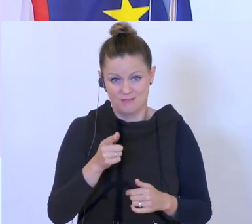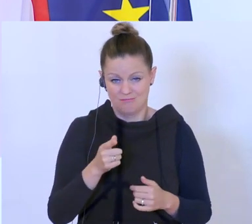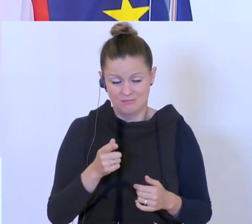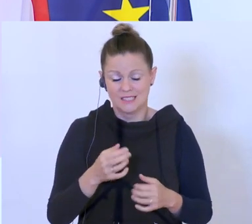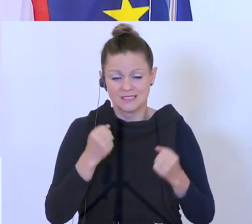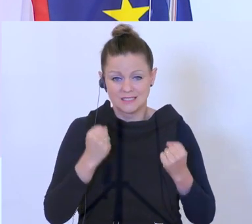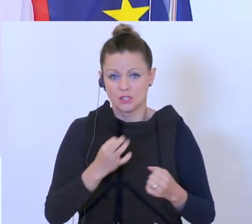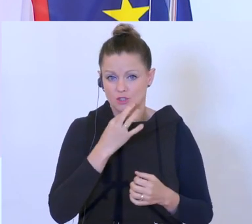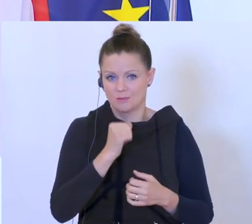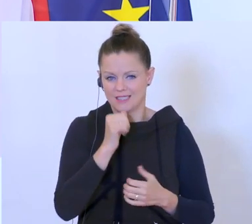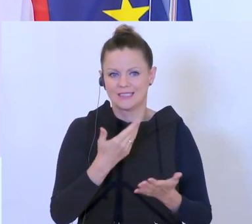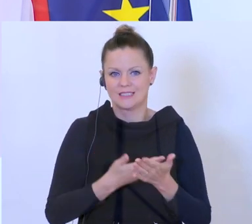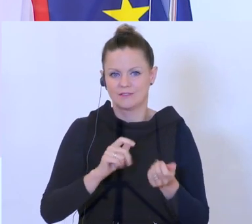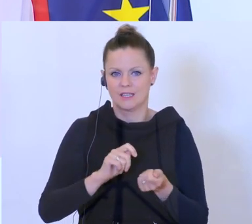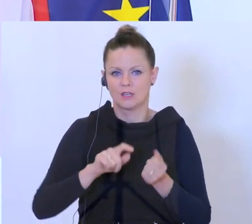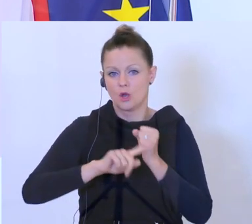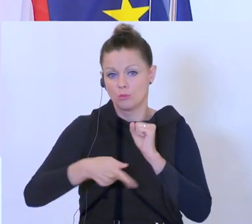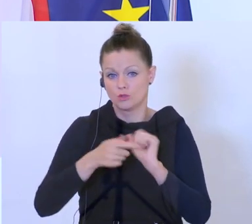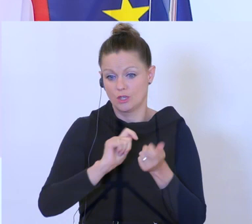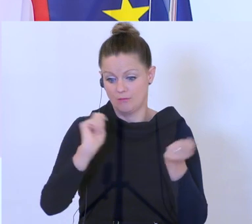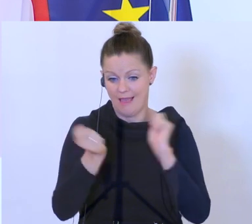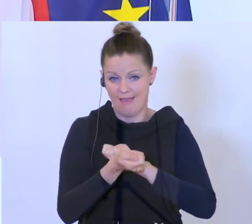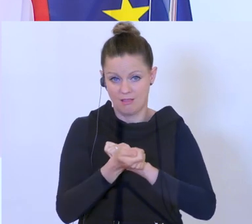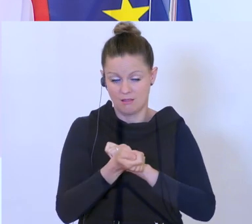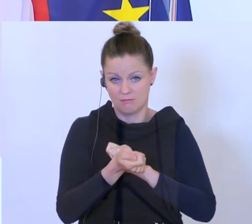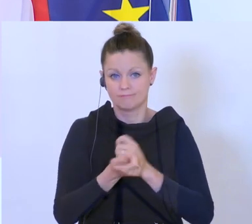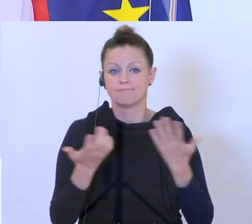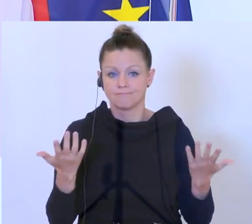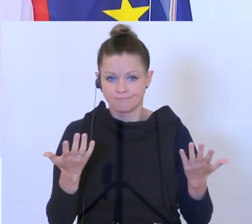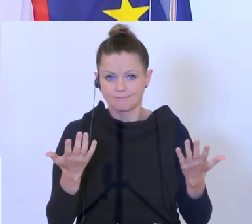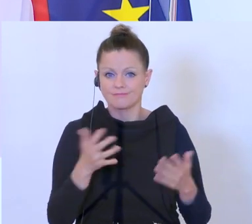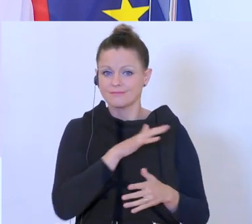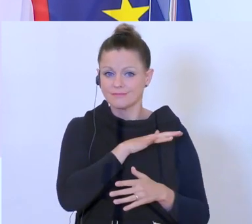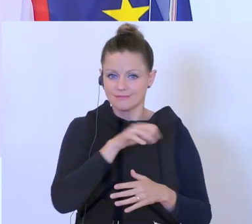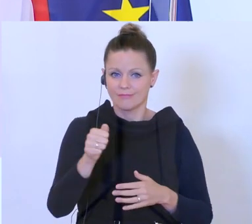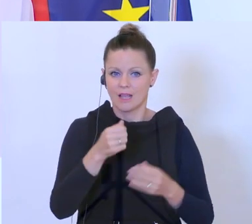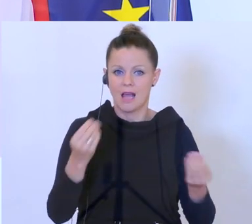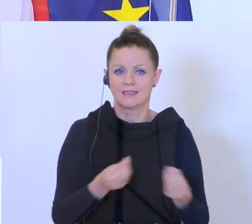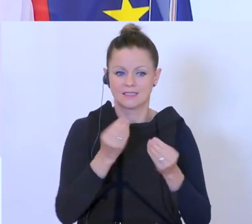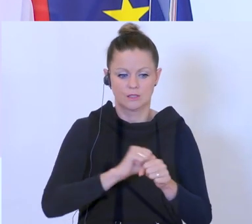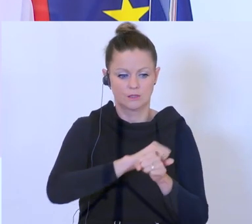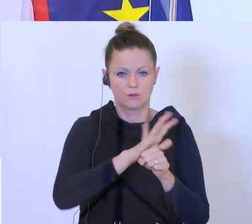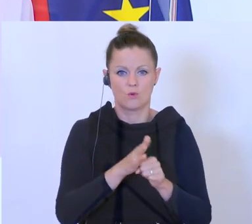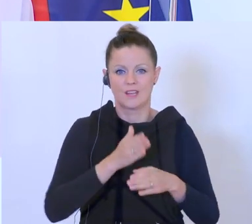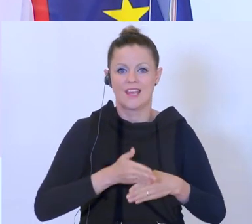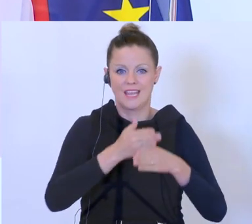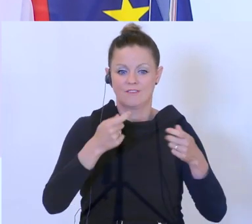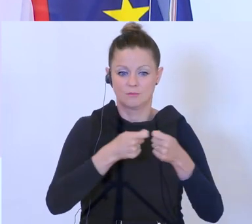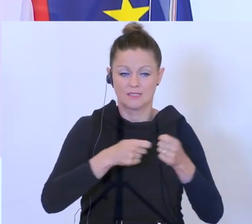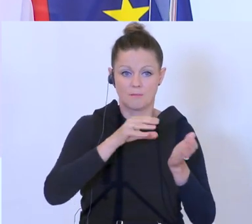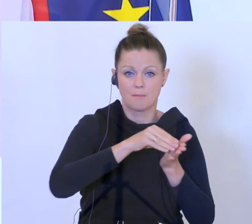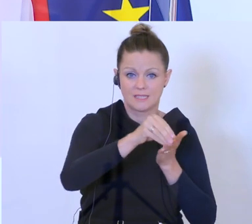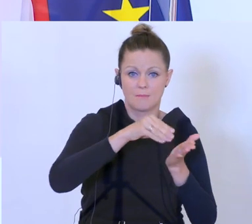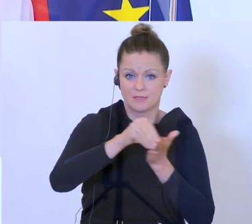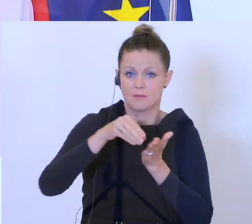Deswegen ändern wir das Budget ab und zwar insofern, als wir sagen, alles, was wir über die Corona-Hilfsmaßnahmen auszahlen,